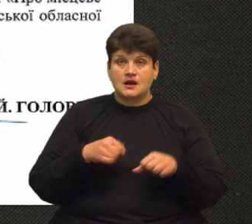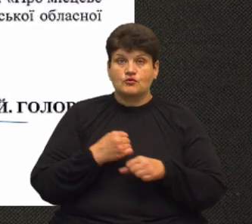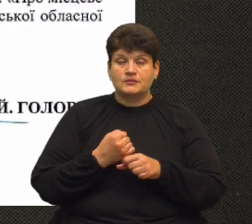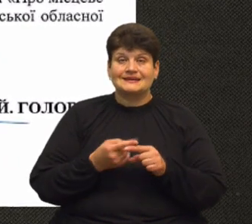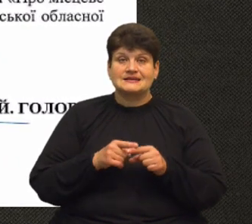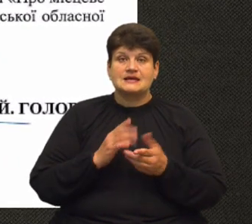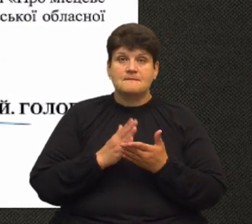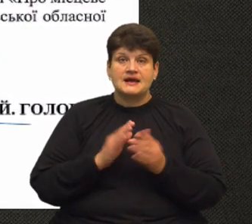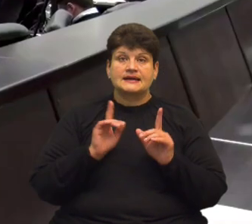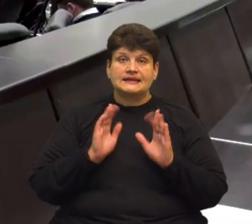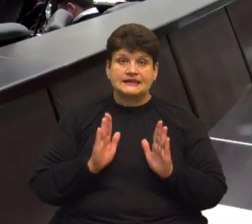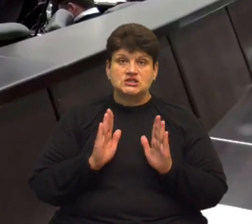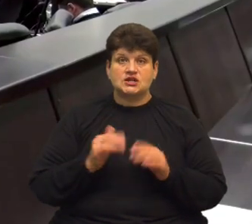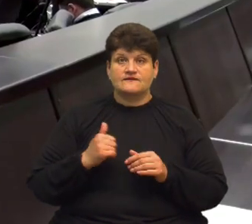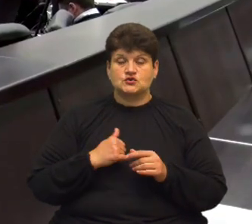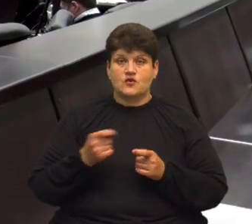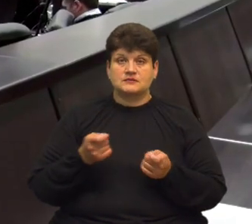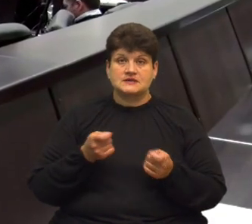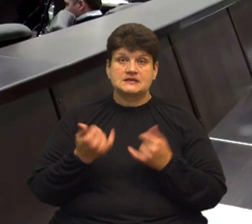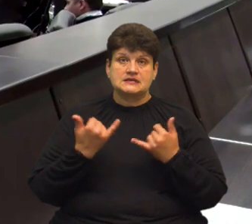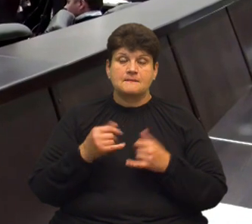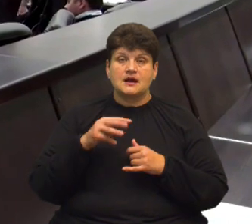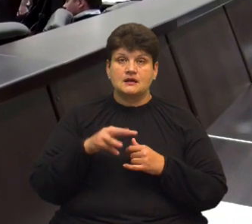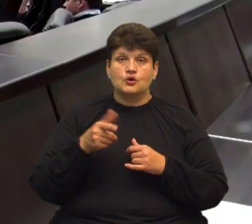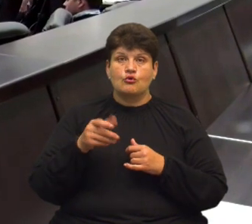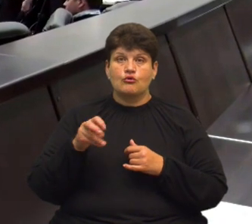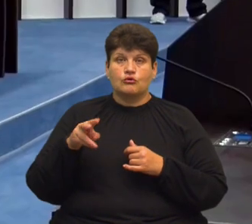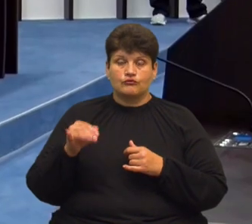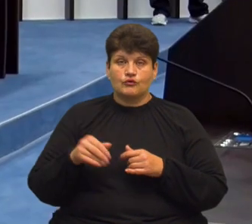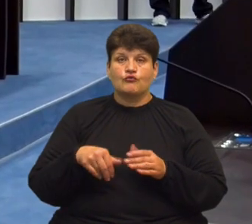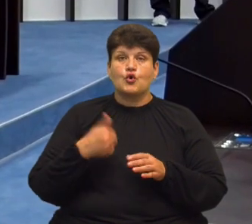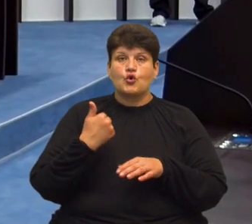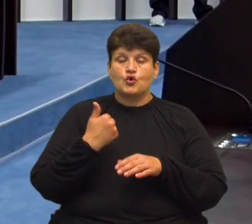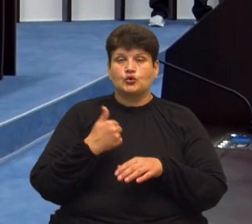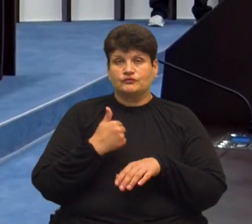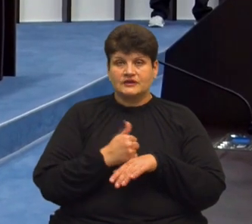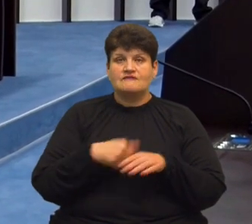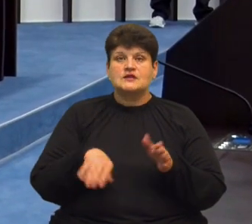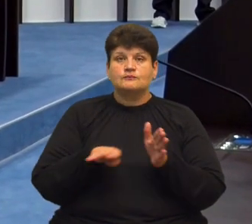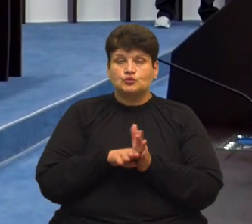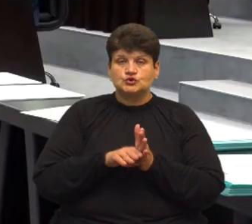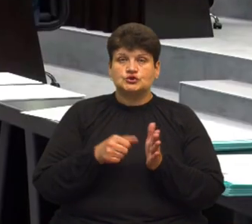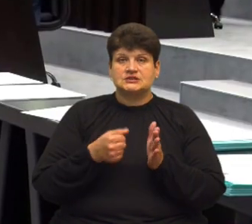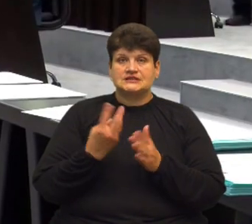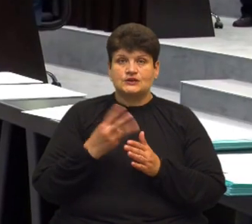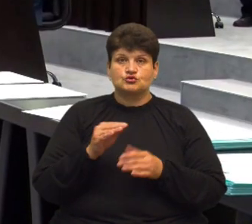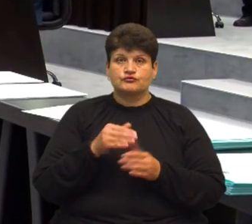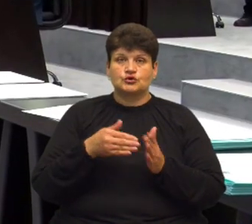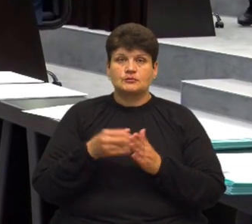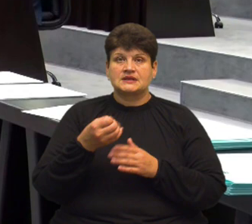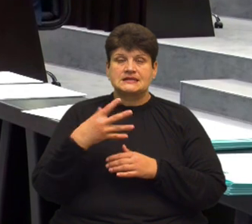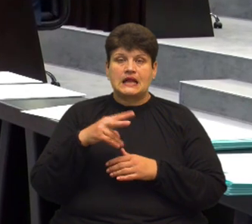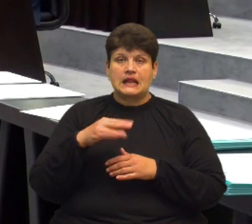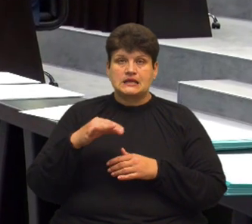обласна військова адміністрація. Зараз Михайло Головко в основній оплачуваній відпустці з 3 жовтня до 15 листопада. Про це не на